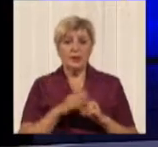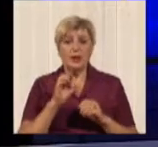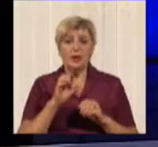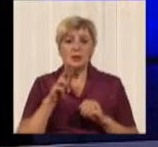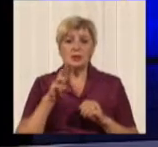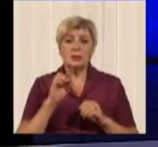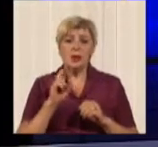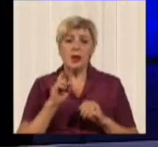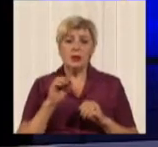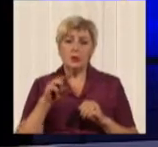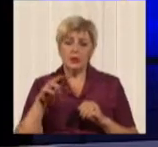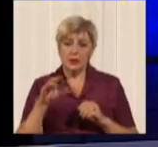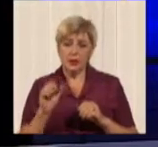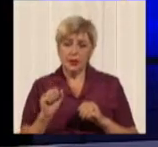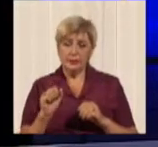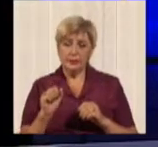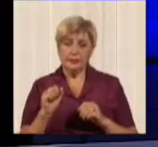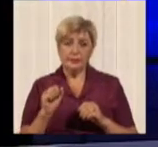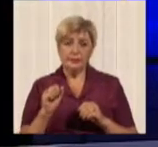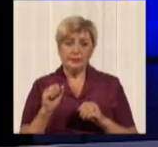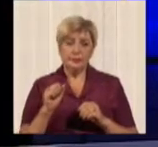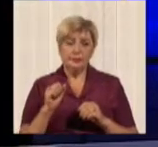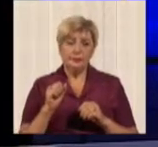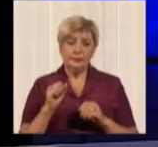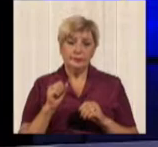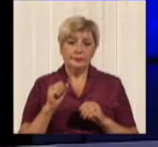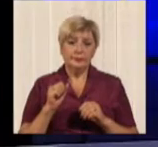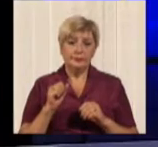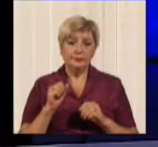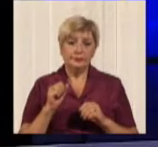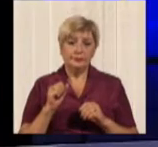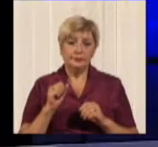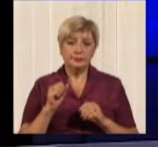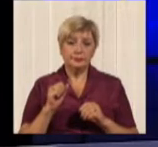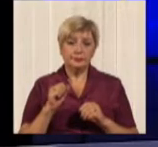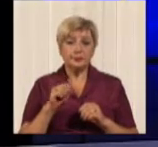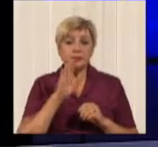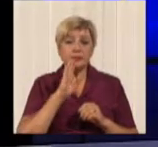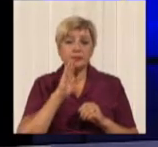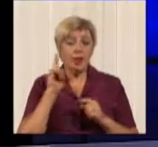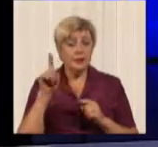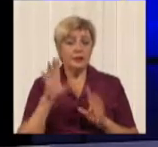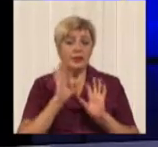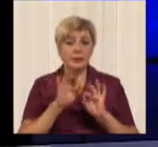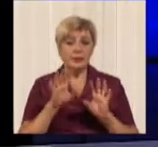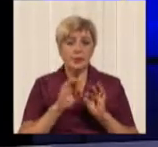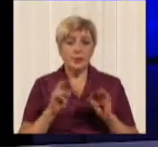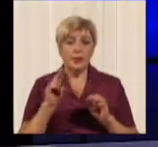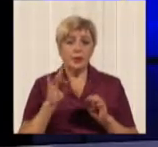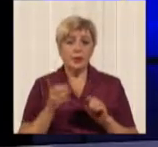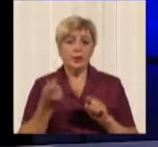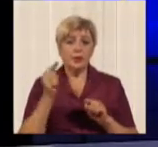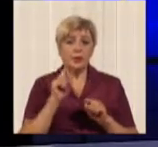планово-экономического отдела коммунального предприятия Днепровский электротранспорт. Транспорт, вот самая она рассказала про то,